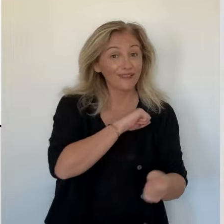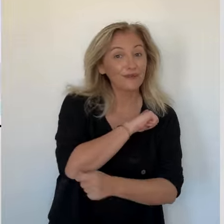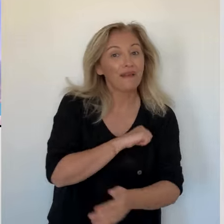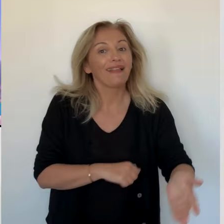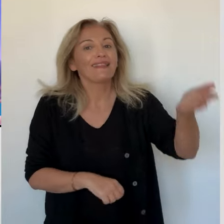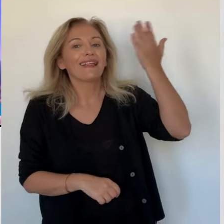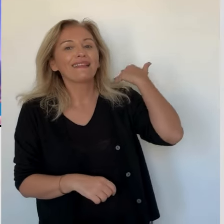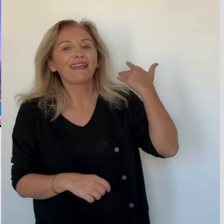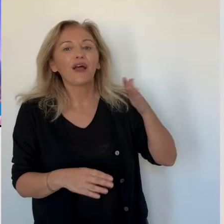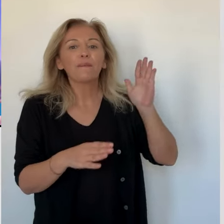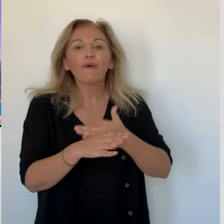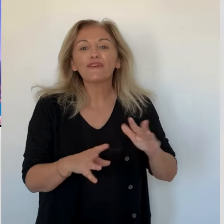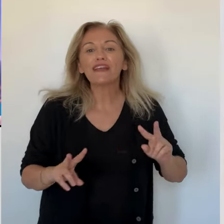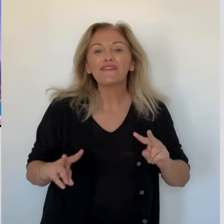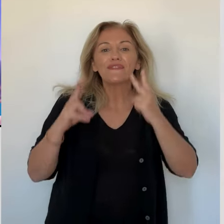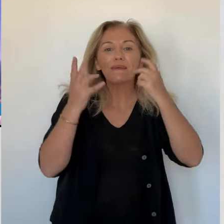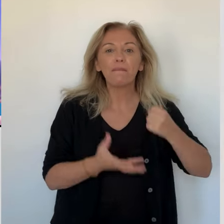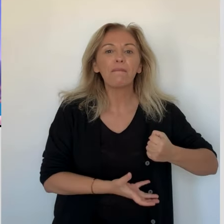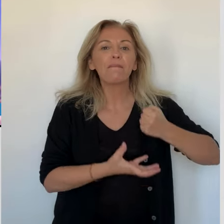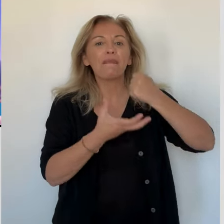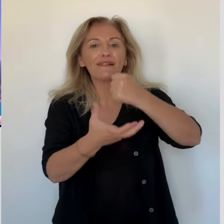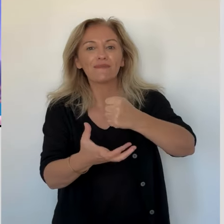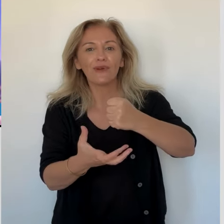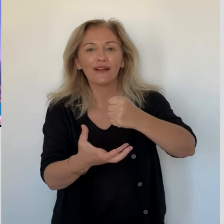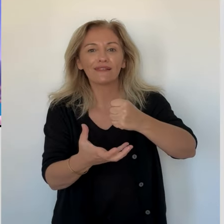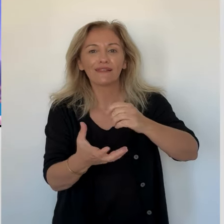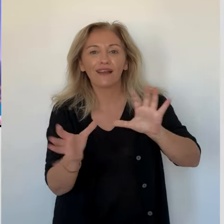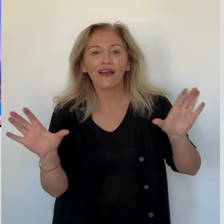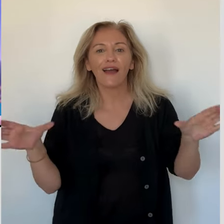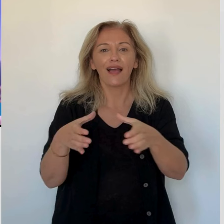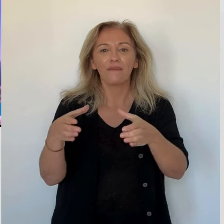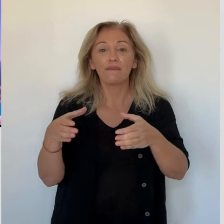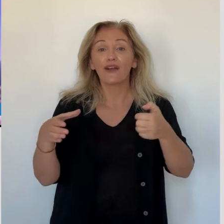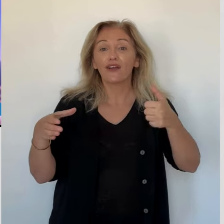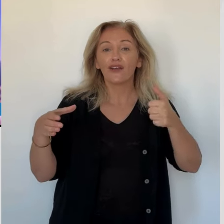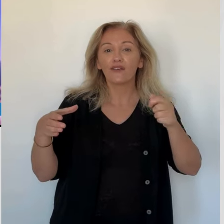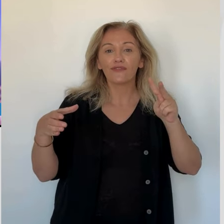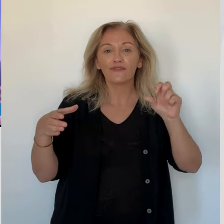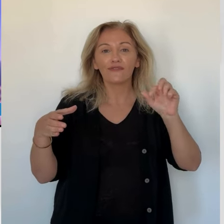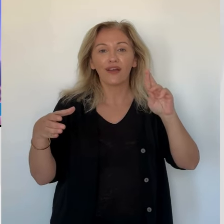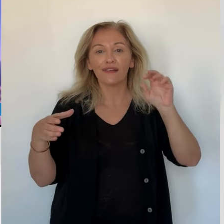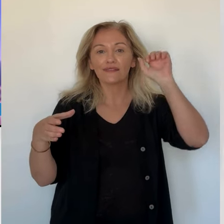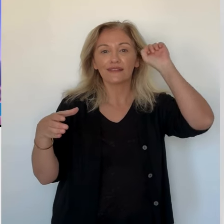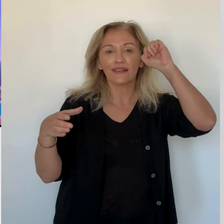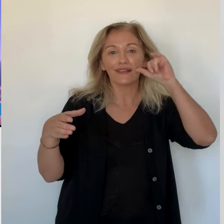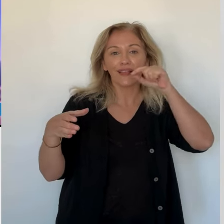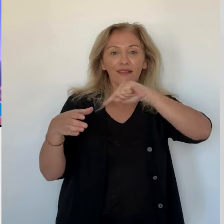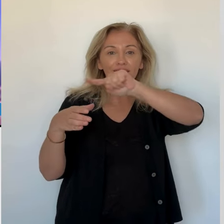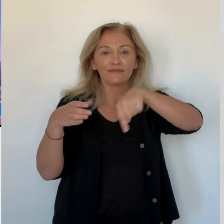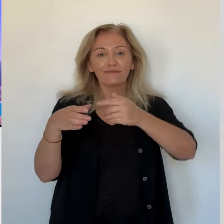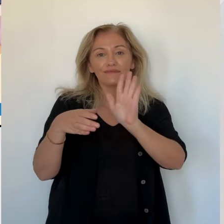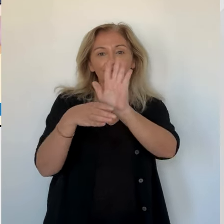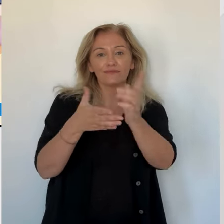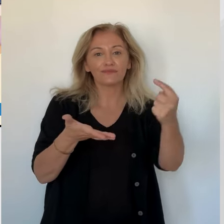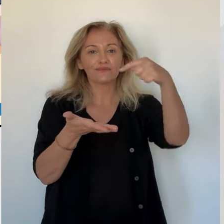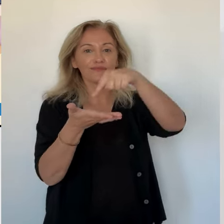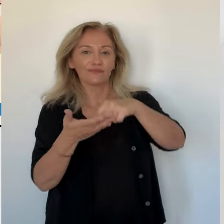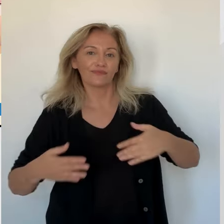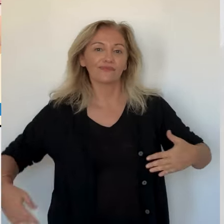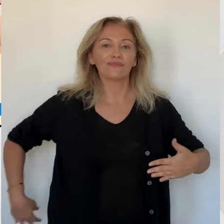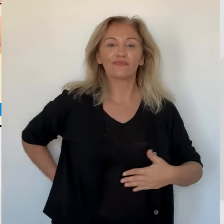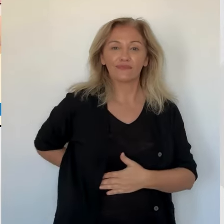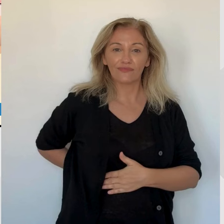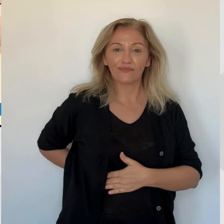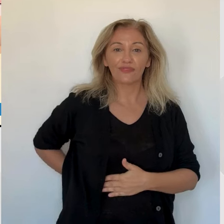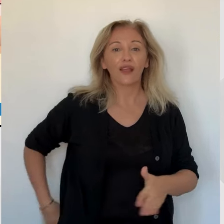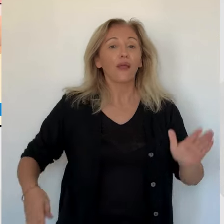On revient à présent sur un projet qui lie la Corse et ses régions voisines, le Var, mais aussi la Sardaigne et la Ligurie. Le Via Patrimonia Act, c'est le nom du